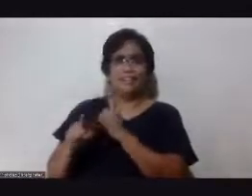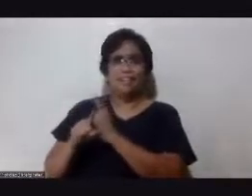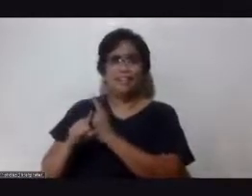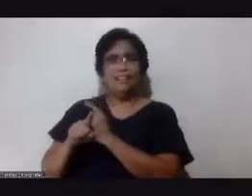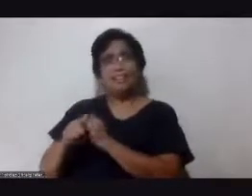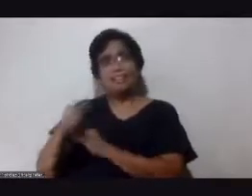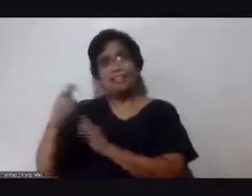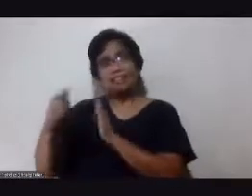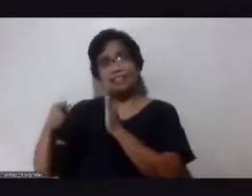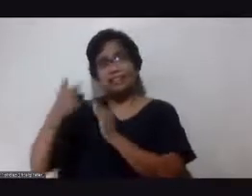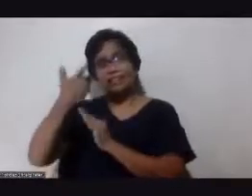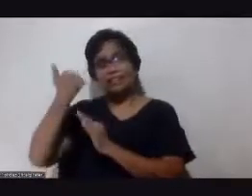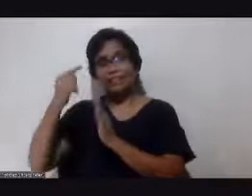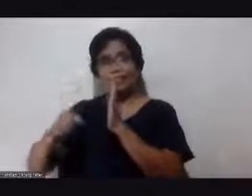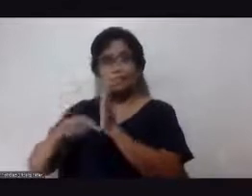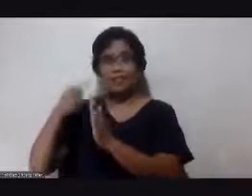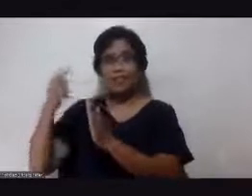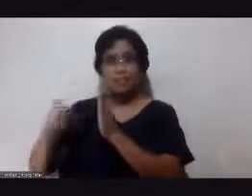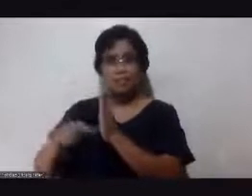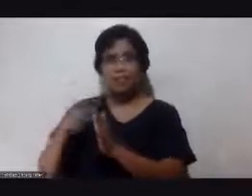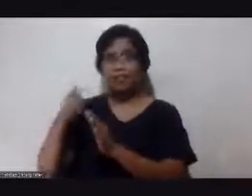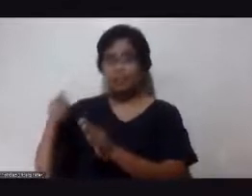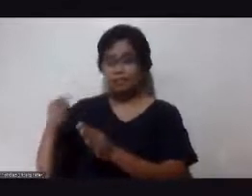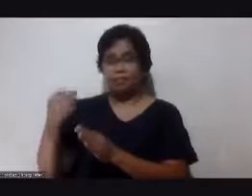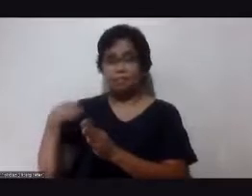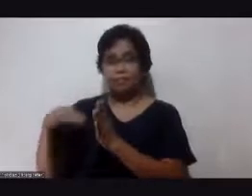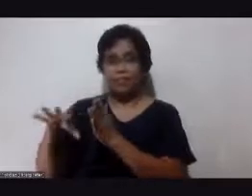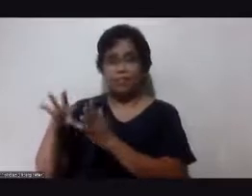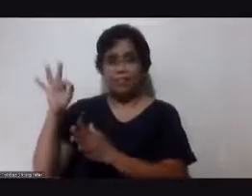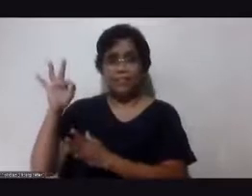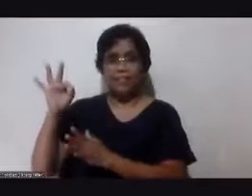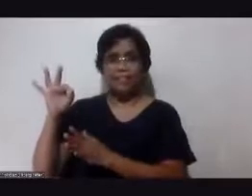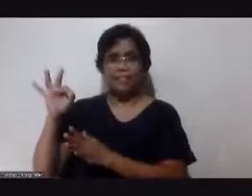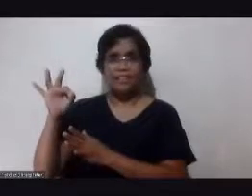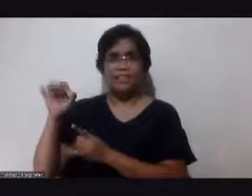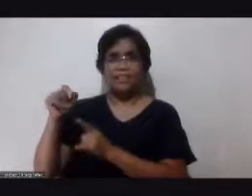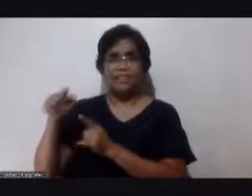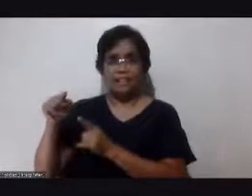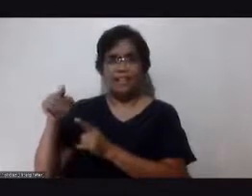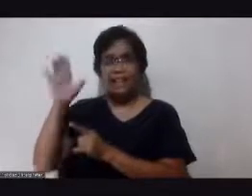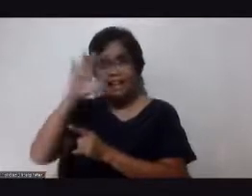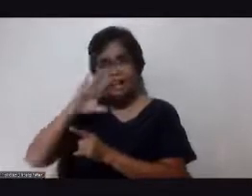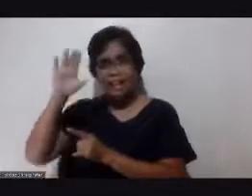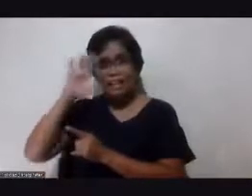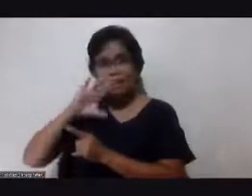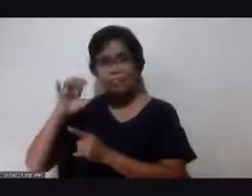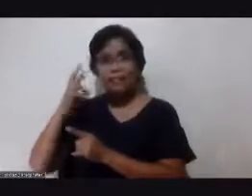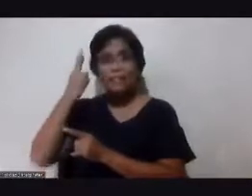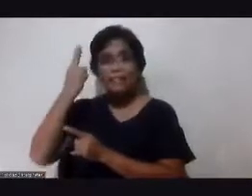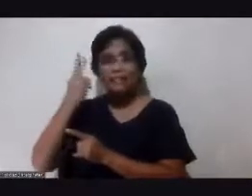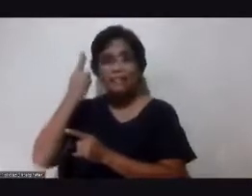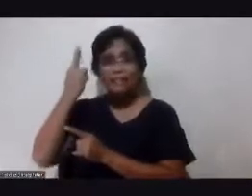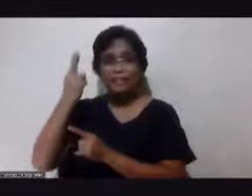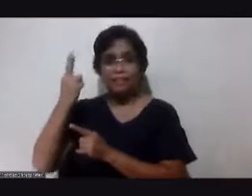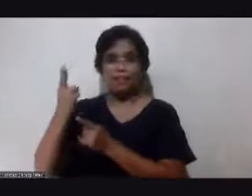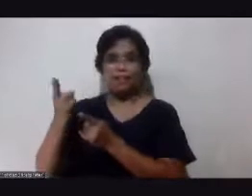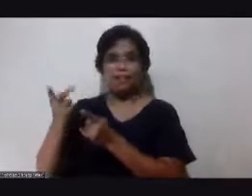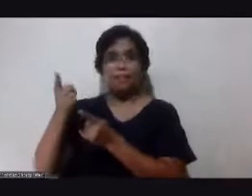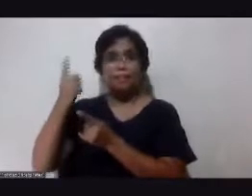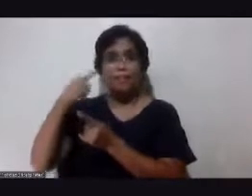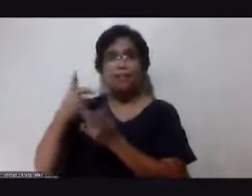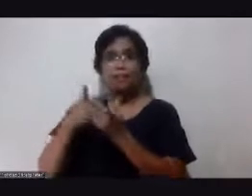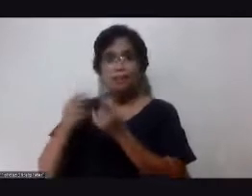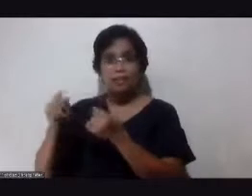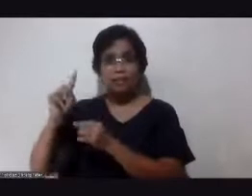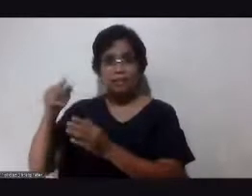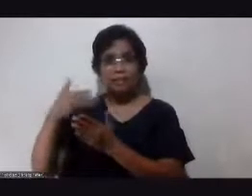minsan minsan you know you have to find ah hanap ka ng dahilan okay para gawin ng